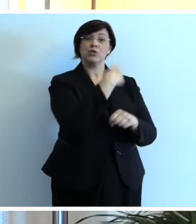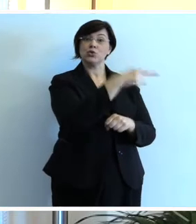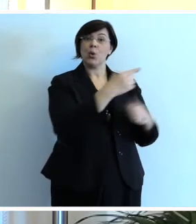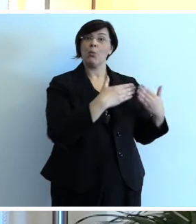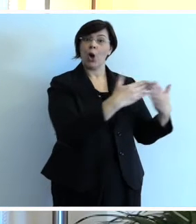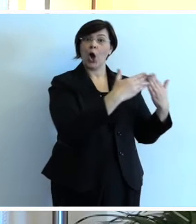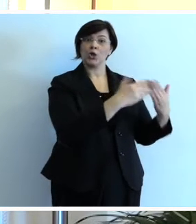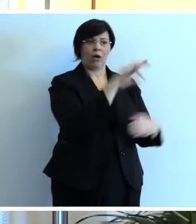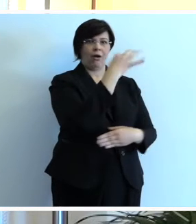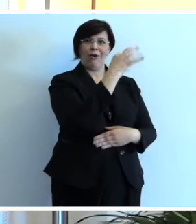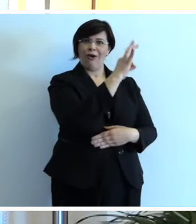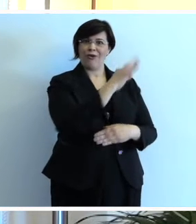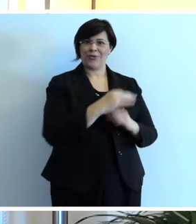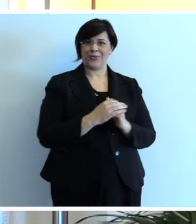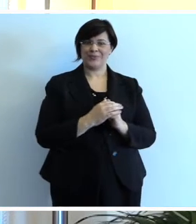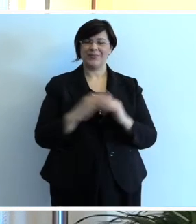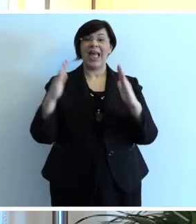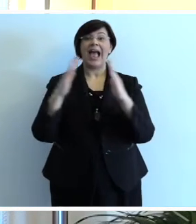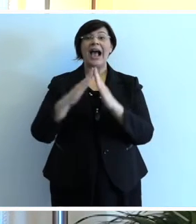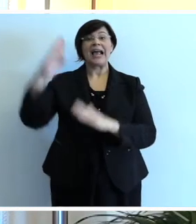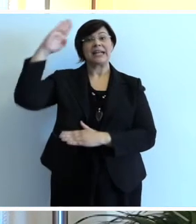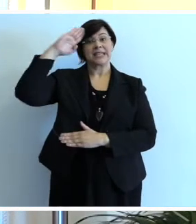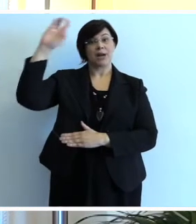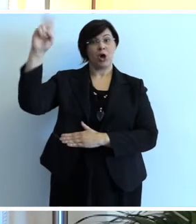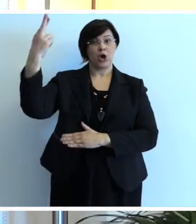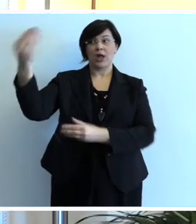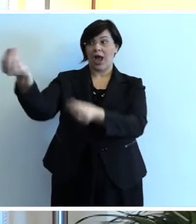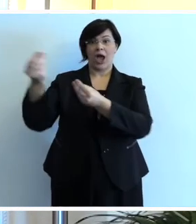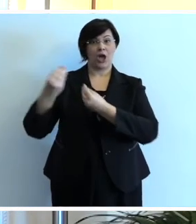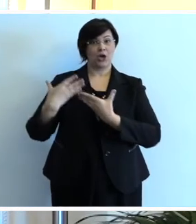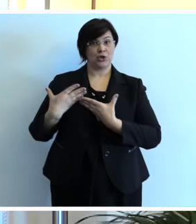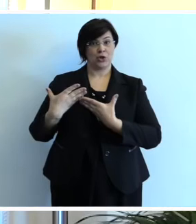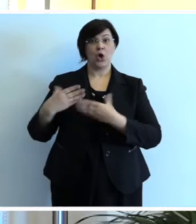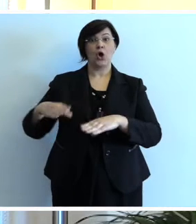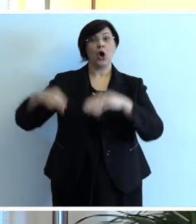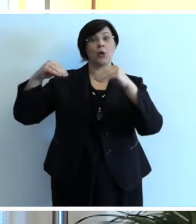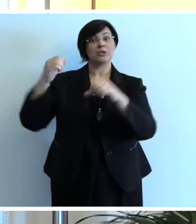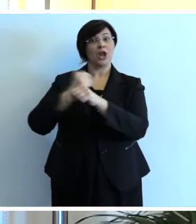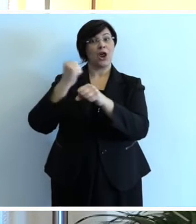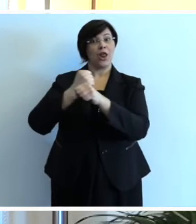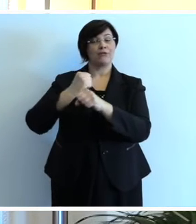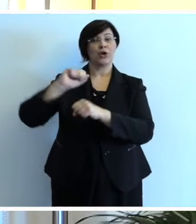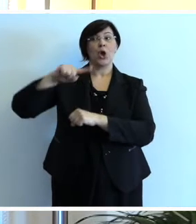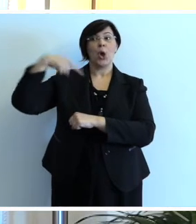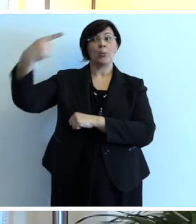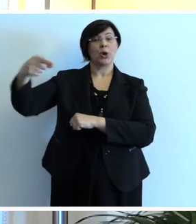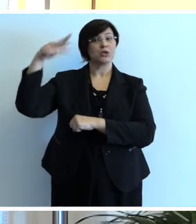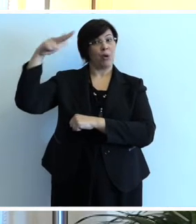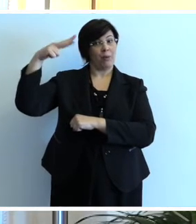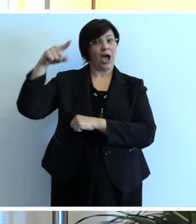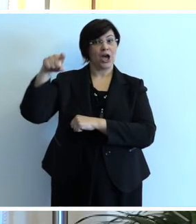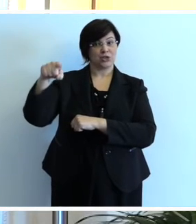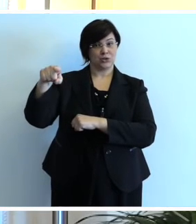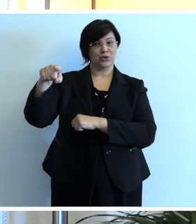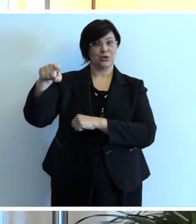sta facendo un ottimo lavoro sul Porto, poi ci hanno consegnato la Caserma di Roiano, per cui partiranno i lavori della Caserma di Roiano con l